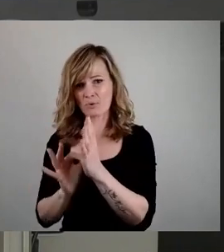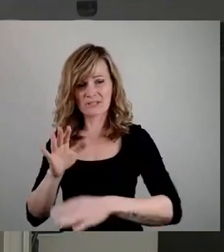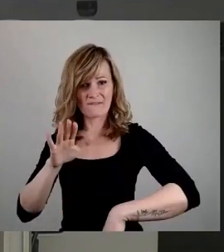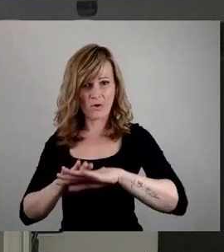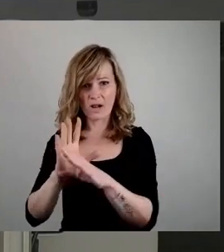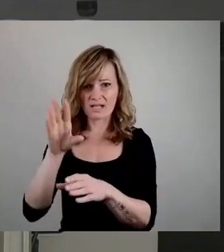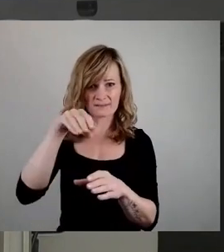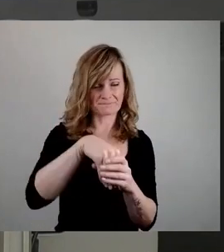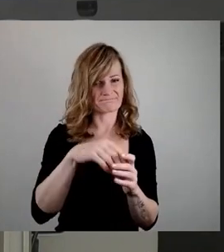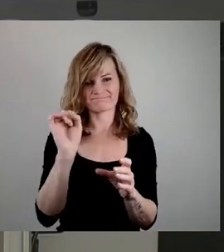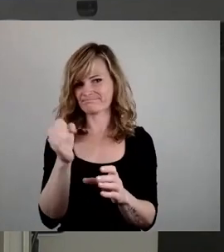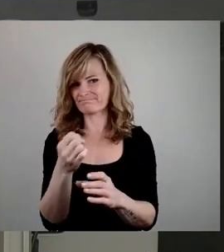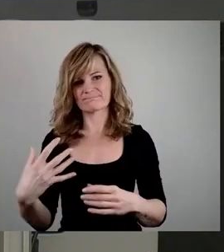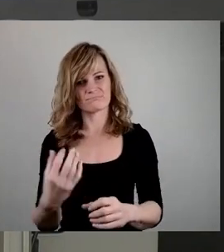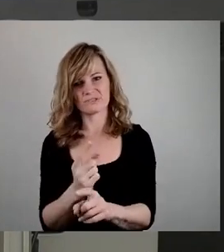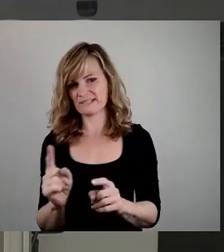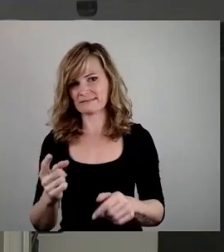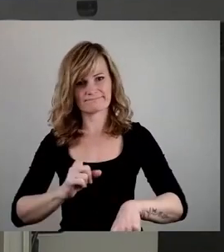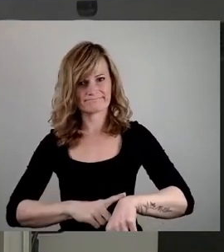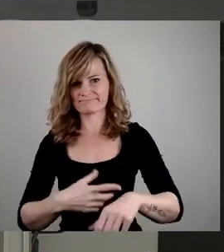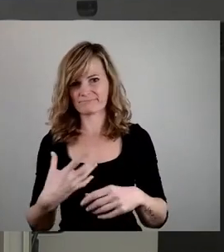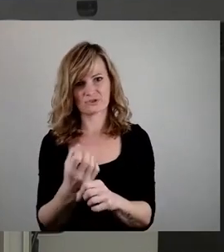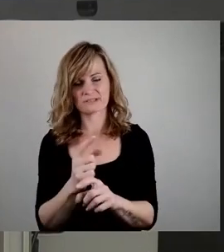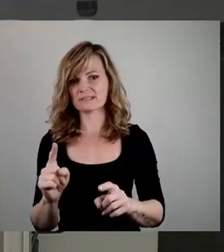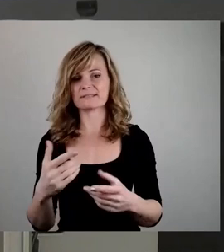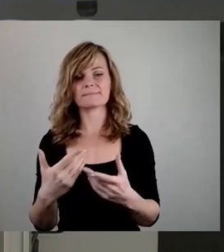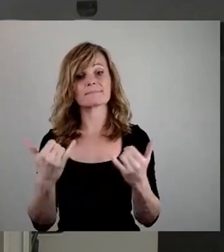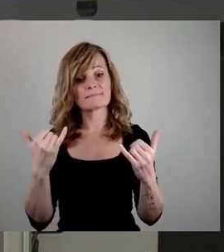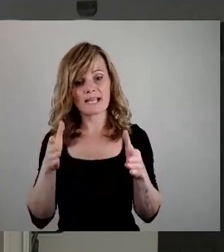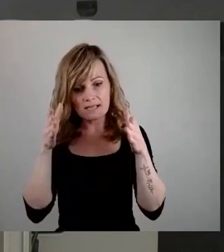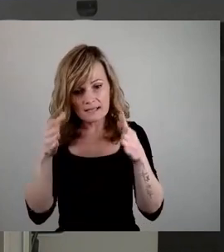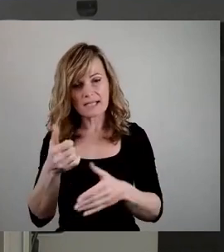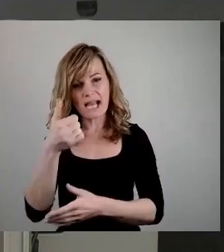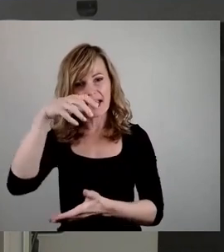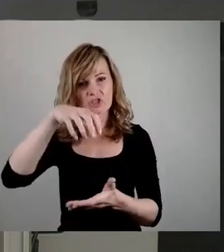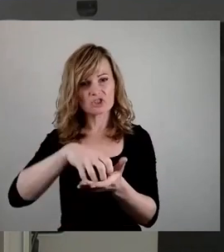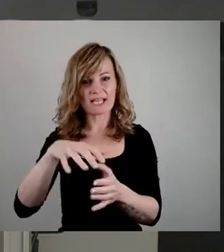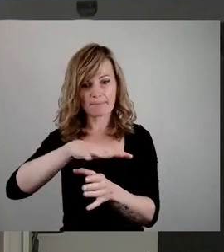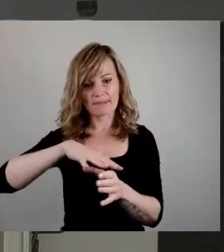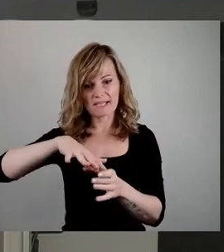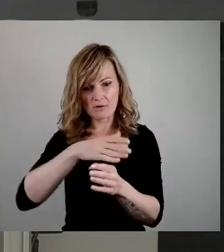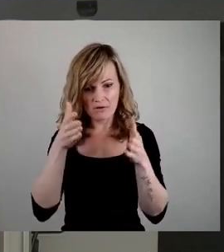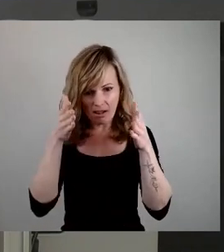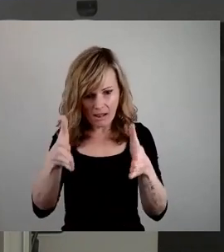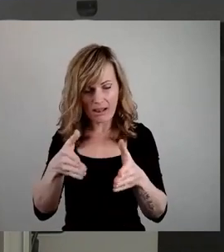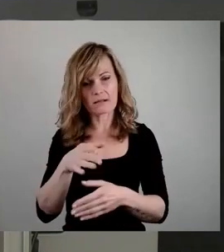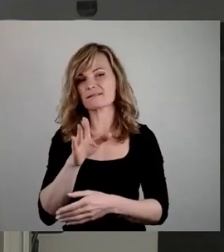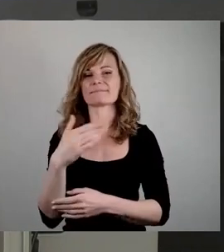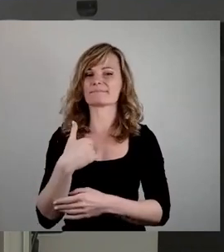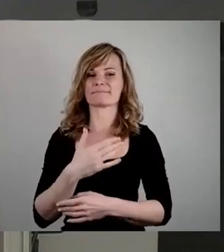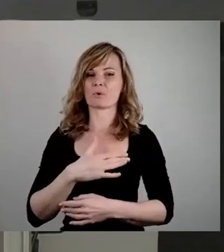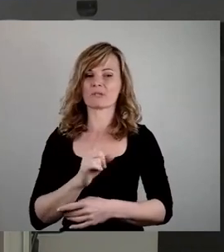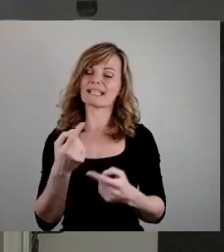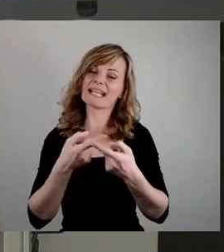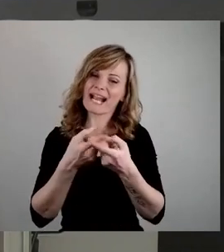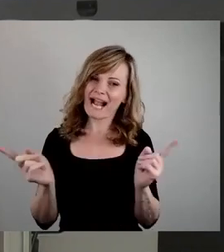ich versuche bewusst jetzt nicht nur über einen Stadtbezirk zu reden, weil ich das ein bisschen vermessen finde, das ist ein Schulnetzplan für die ganze Stadt und nicht nur für den